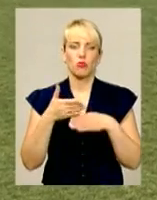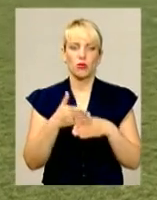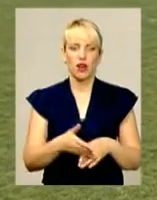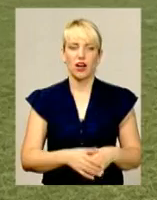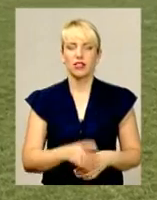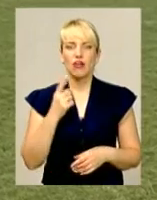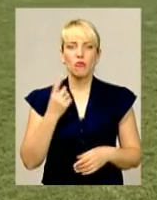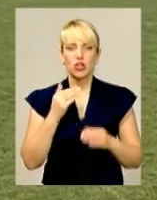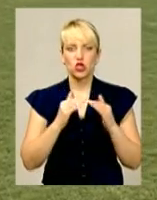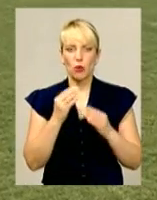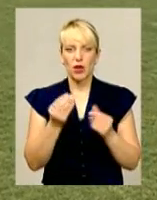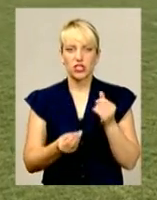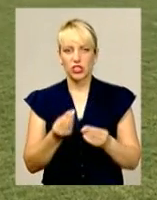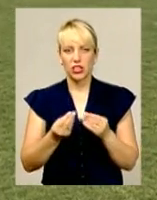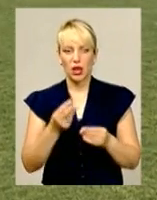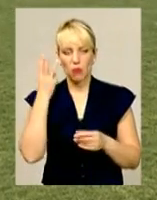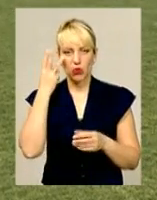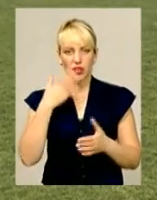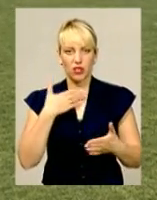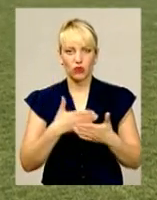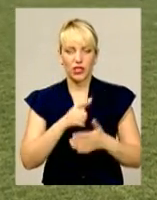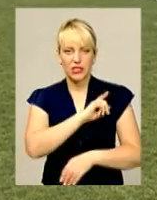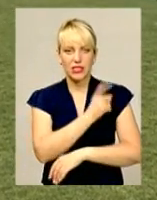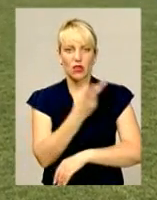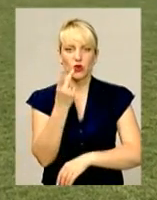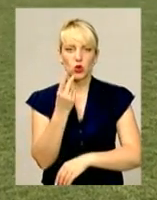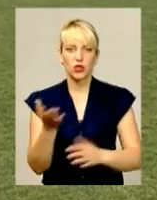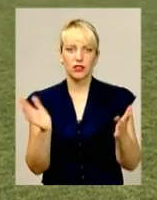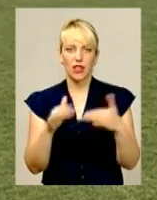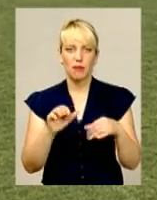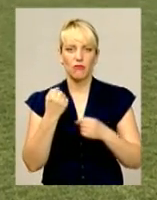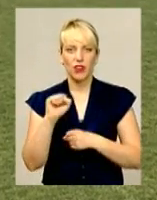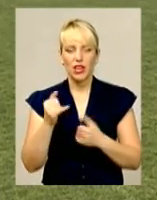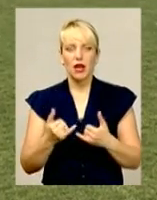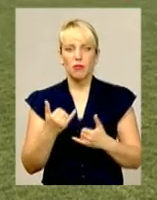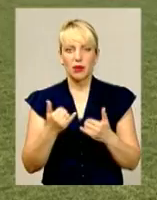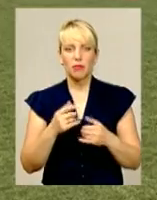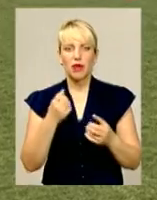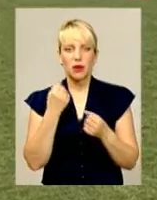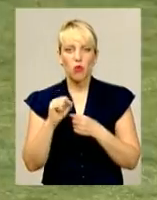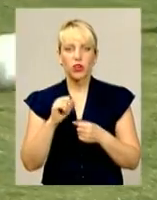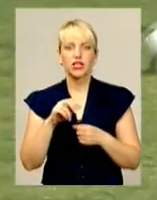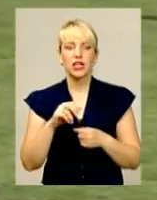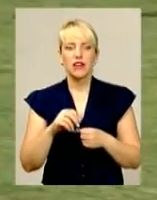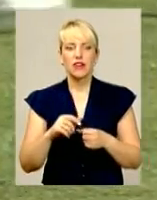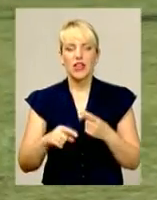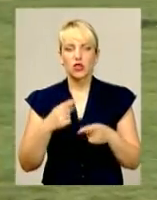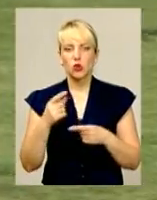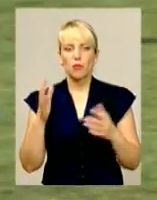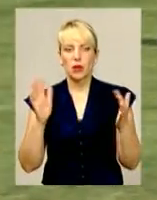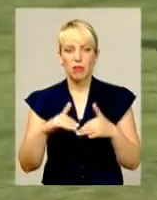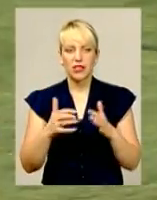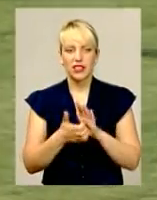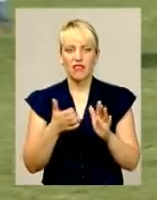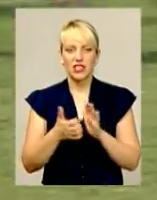У першій домашній грі команда «Поділля» активізувала сили в другому таймі й виграла. Для перемоги у наступному матчі на рідному стадіоні хмельничанам не